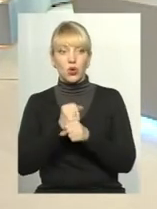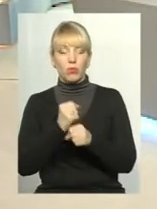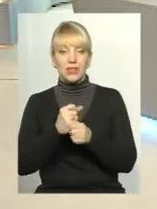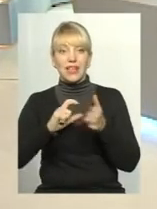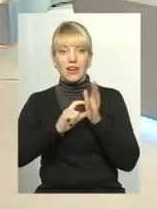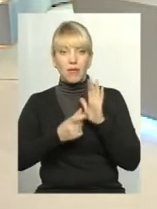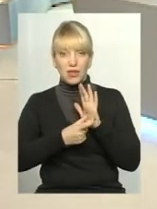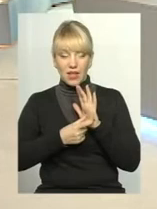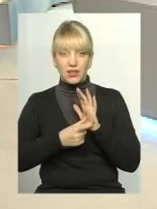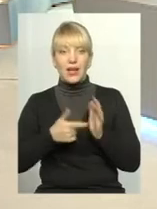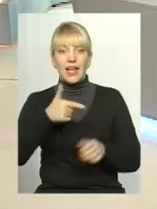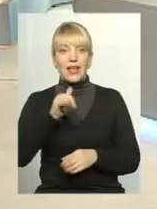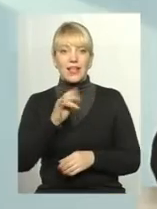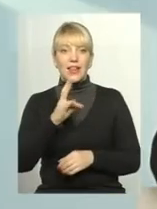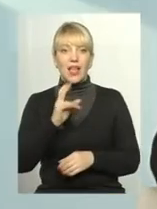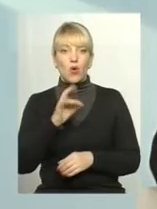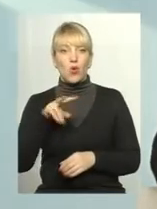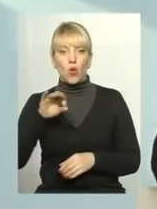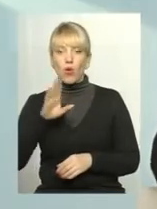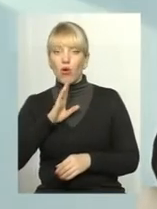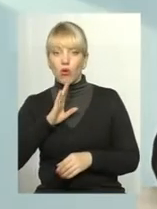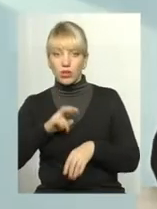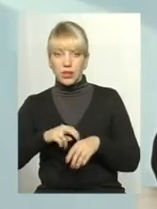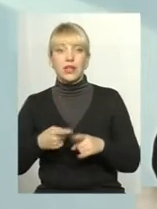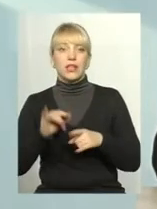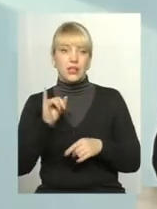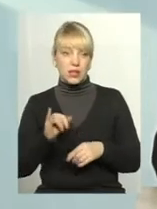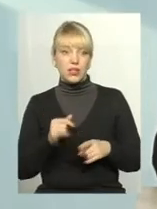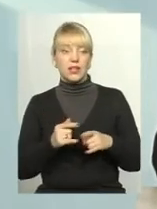кабінет акушер-гінеколога. Він, можливо, буде приймати, але не як